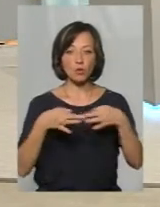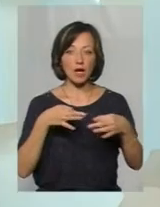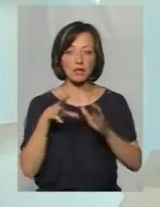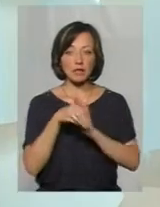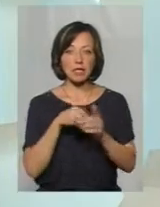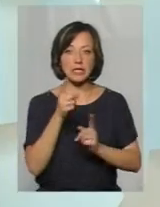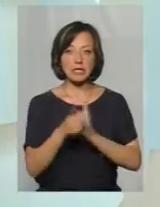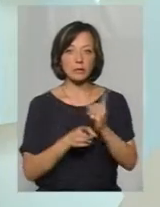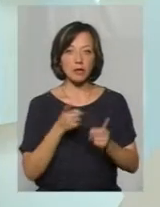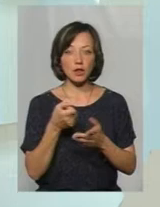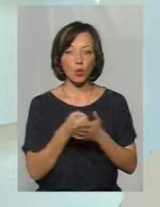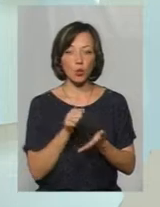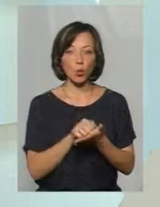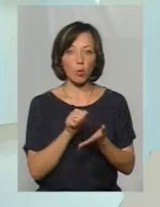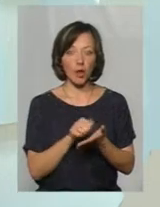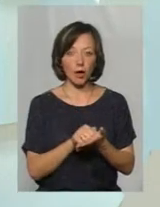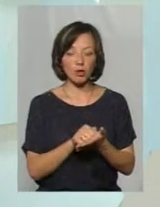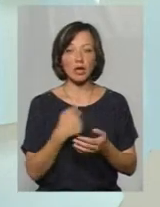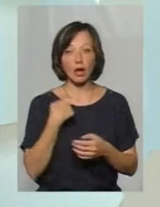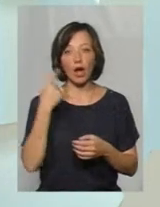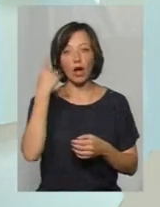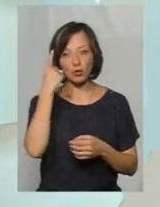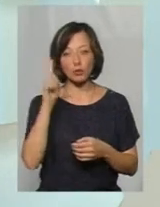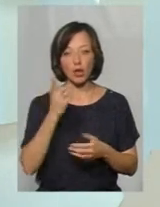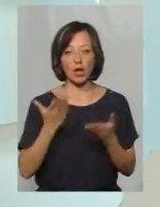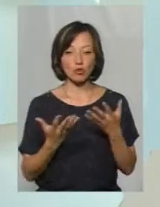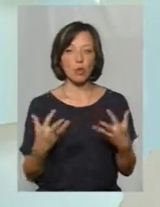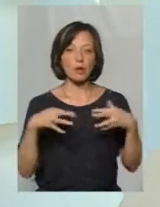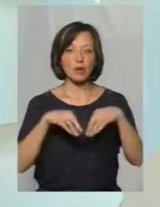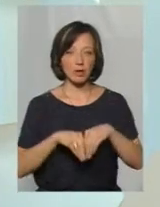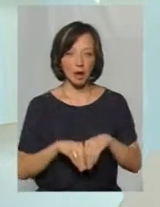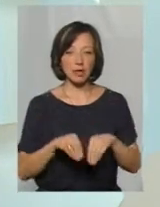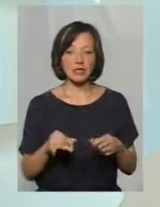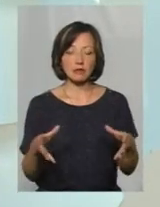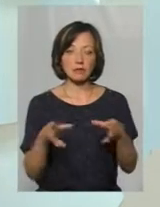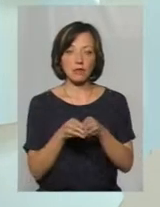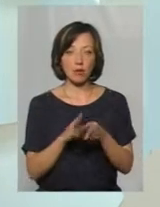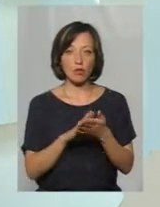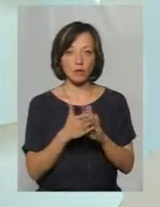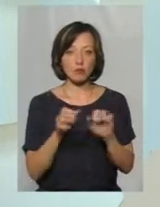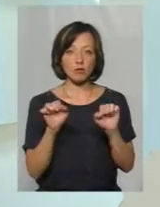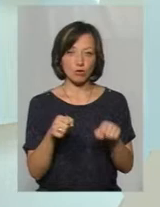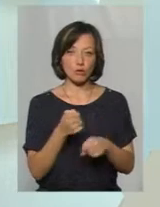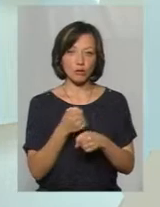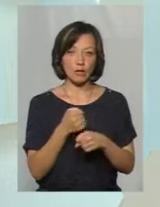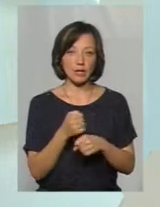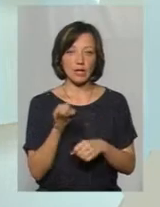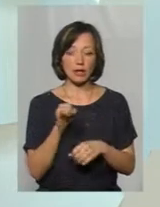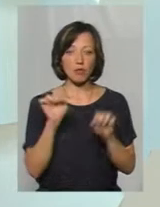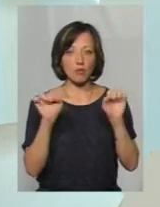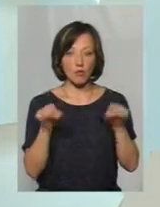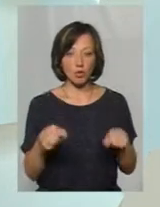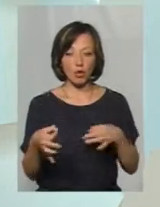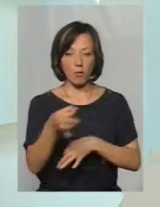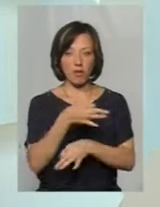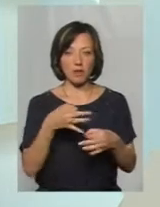внести зміни, знову ж таки, до документу, то я думаю, що якщо вони об'єднаються і висловить спільну позицію, це можна буде зробити. І можна буде знову